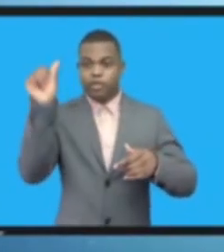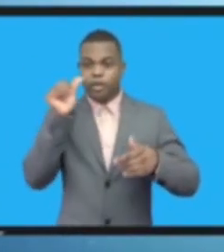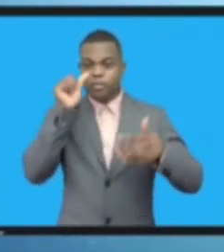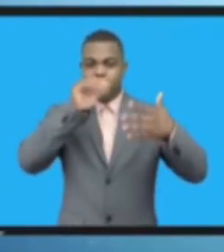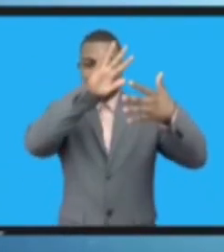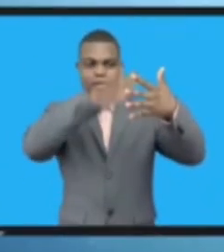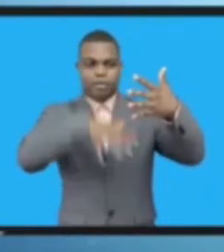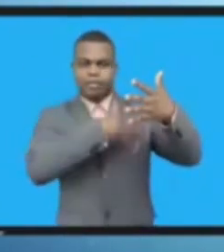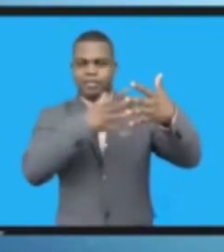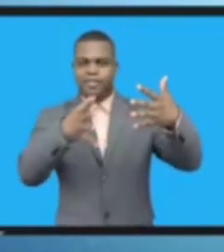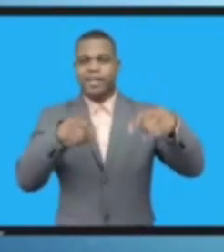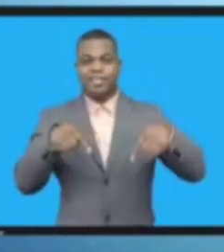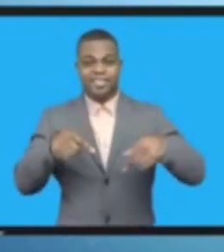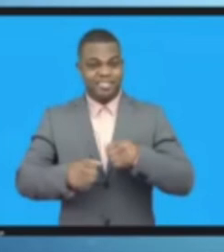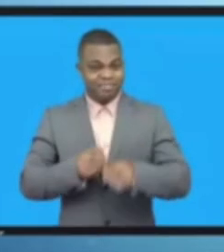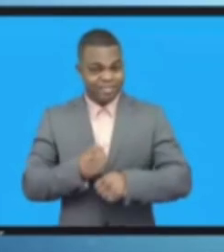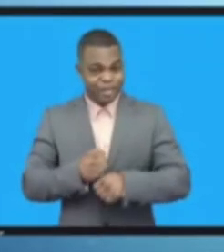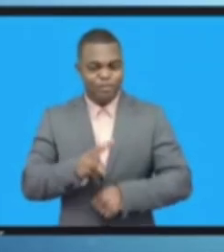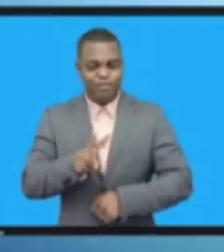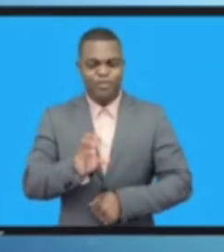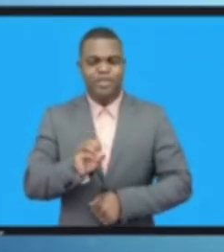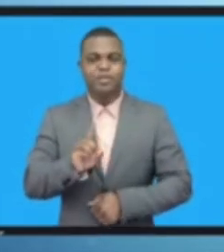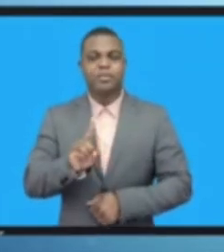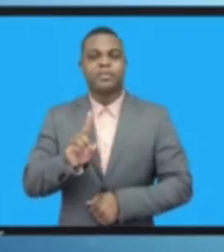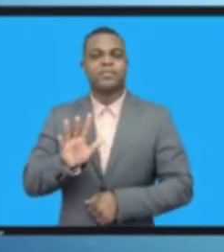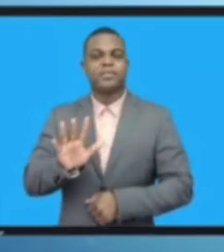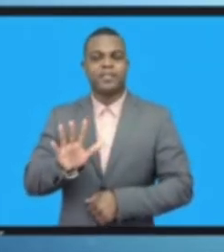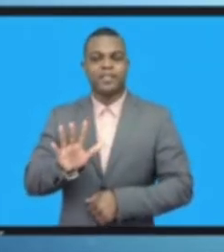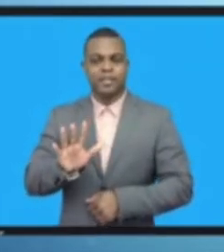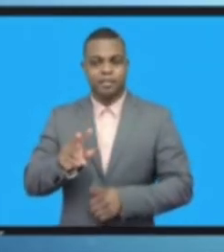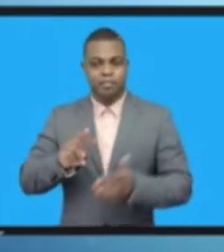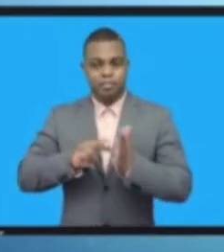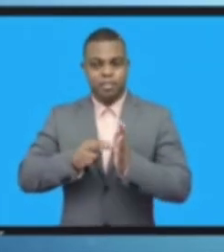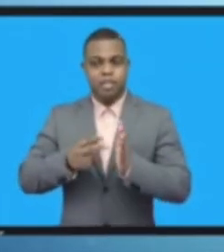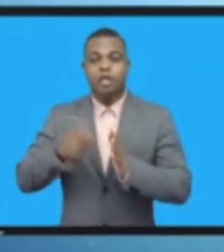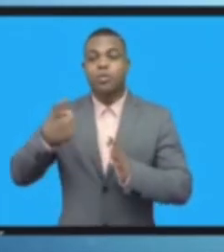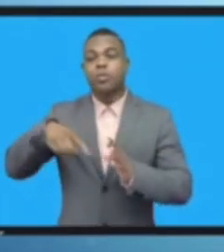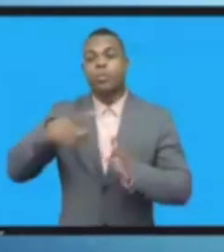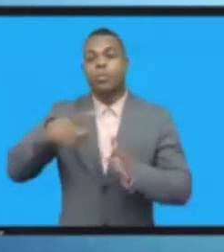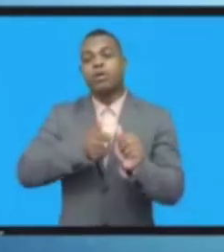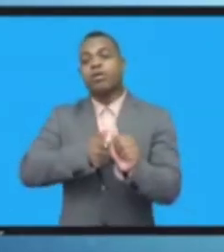فهذا يعني أننا